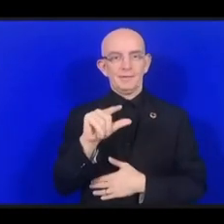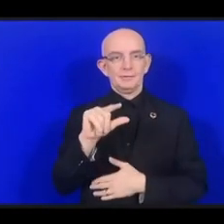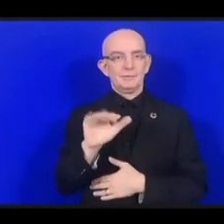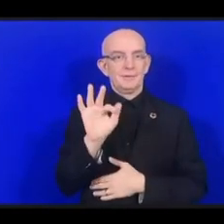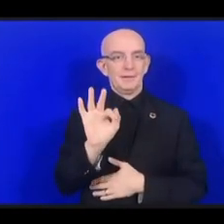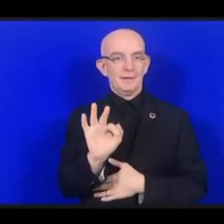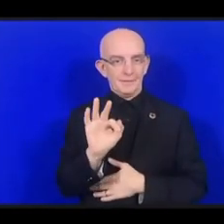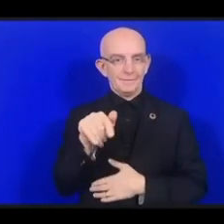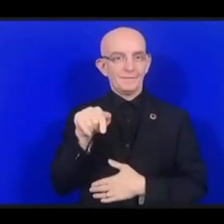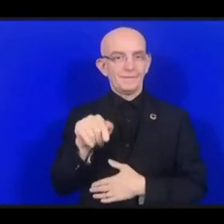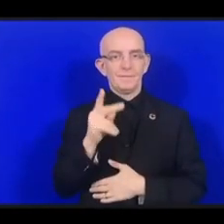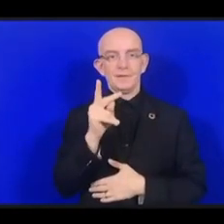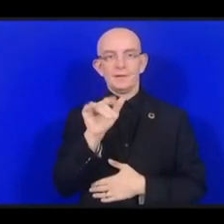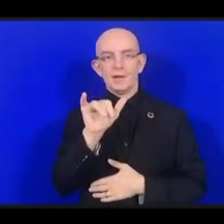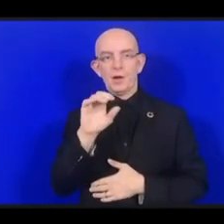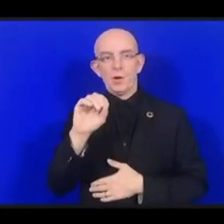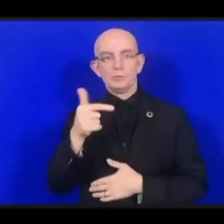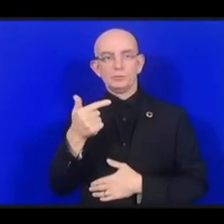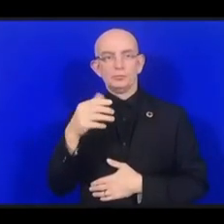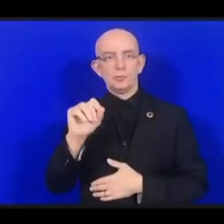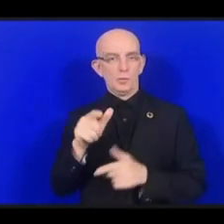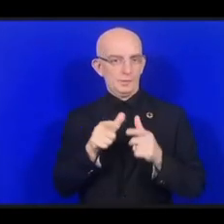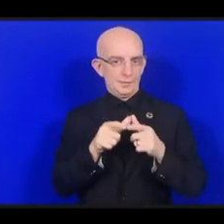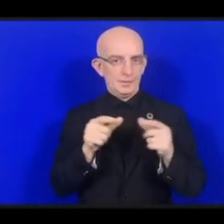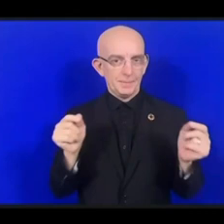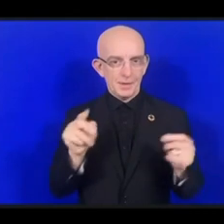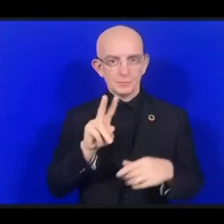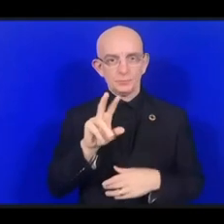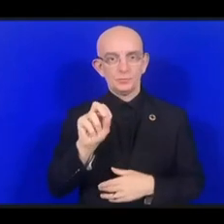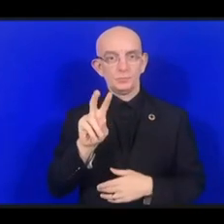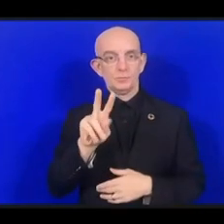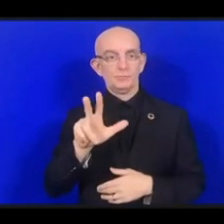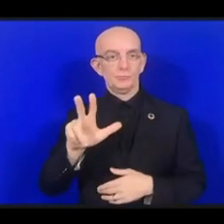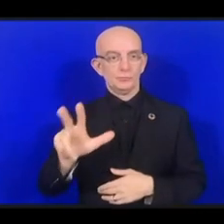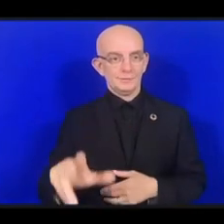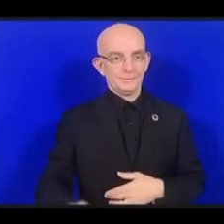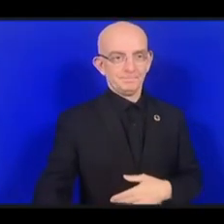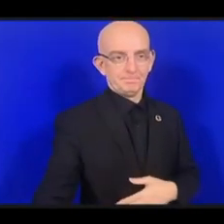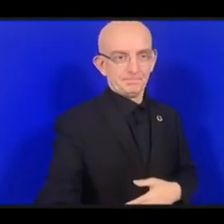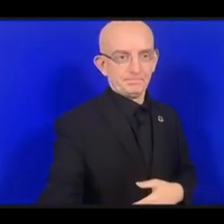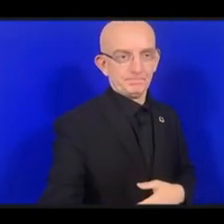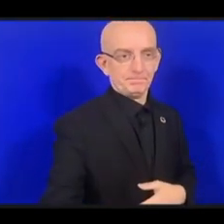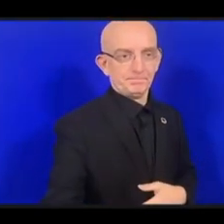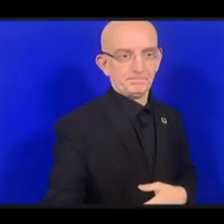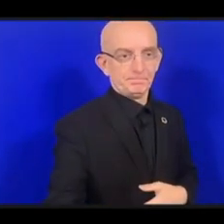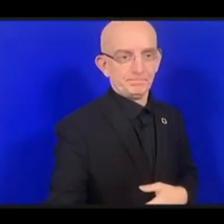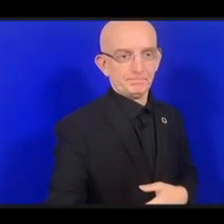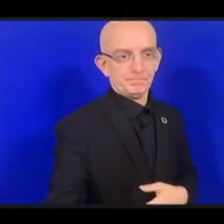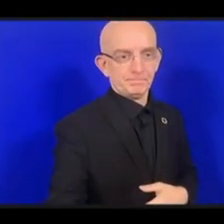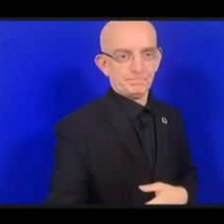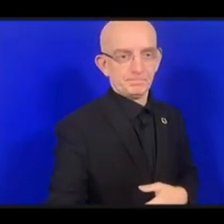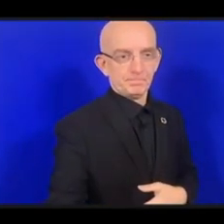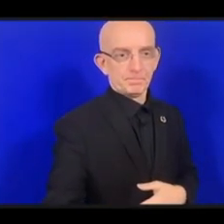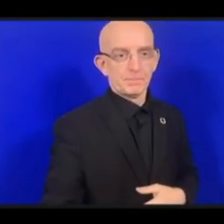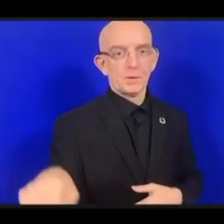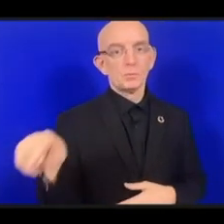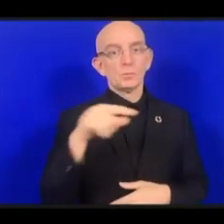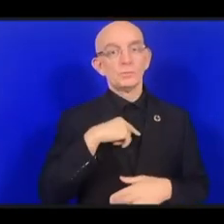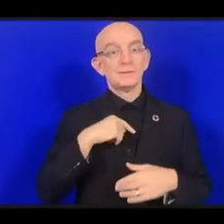будет представление мастера каллиграфии, которая представит